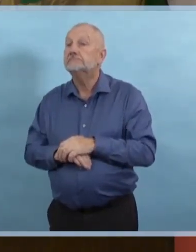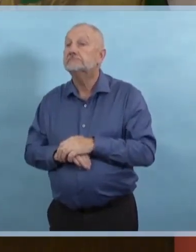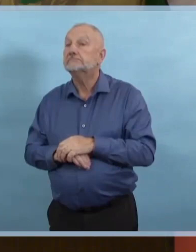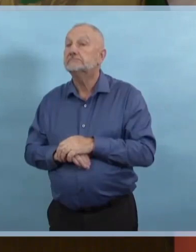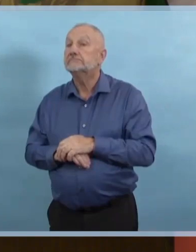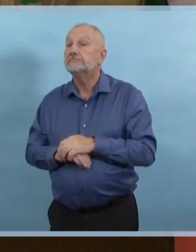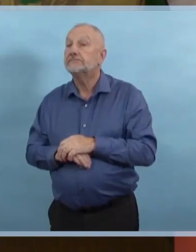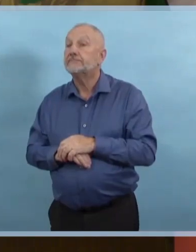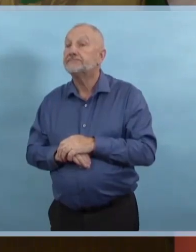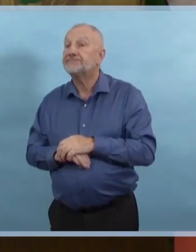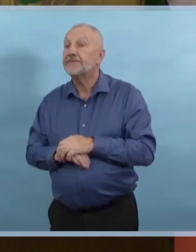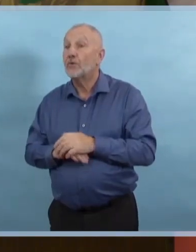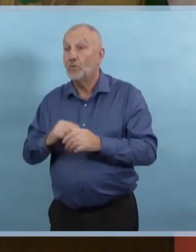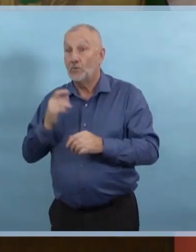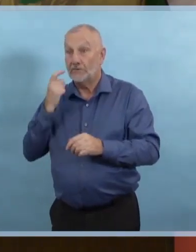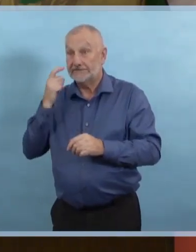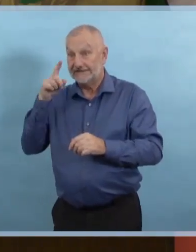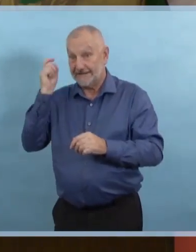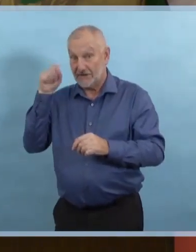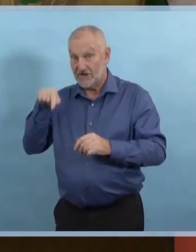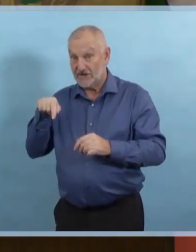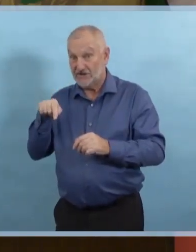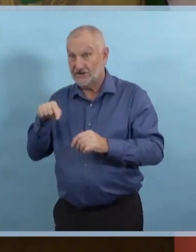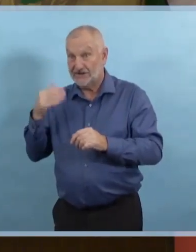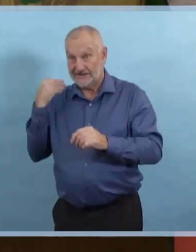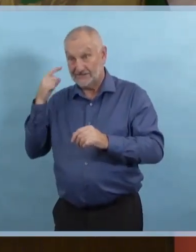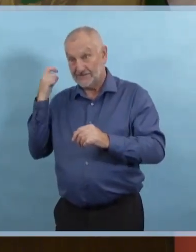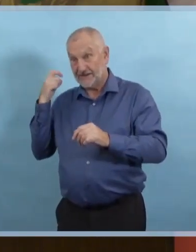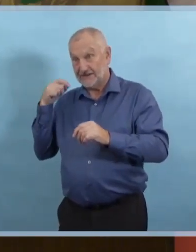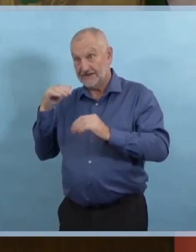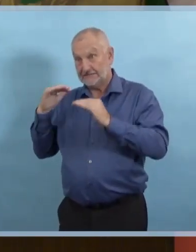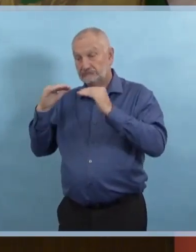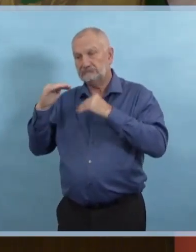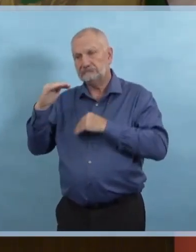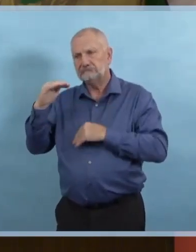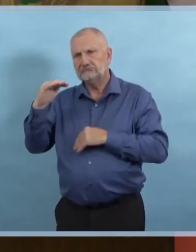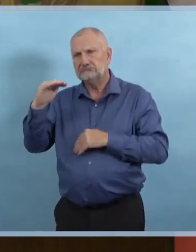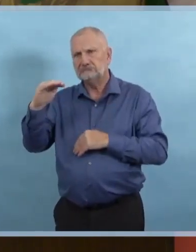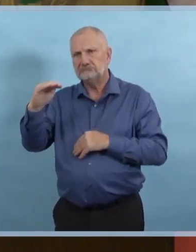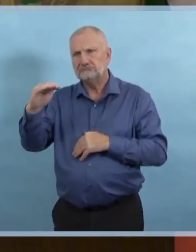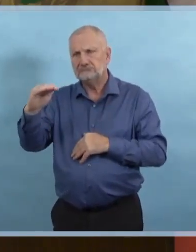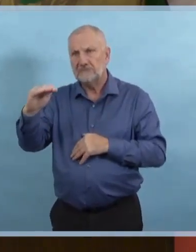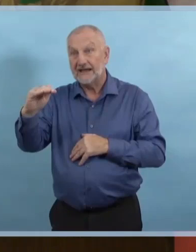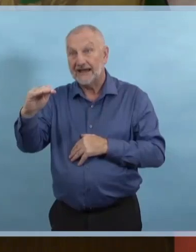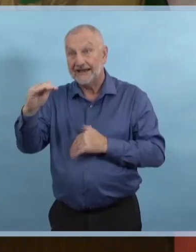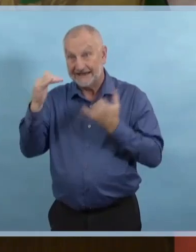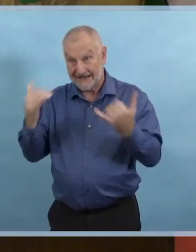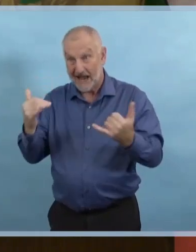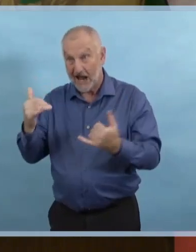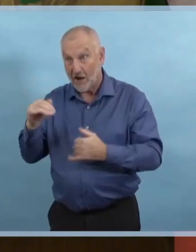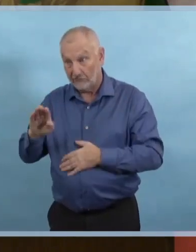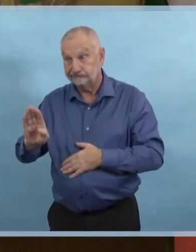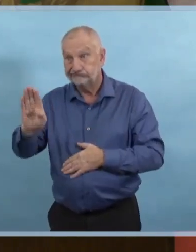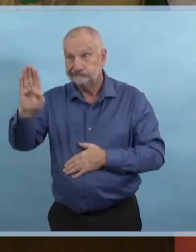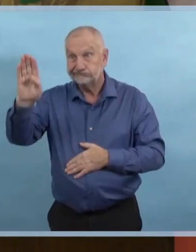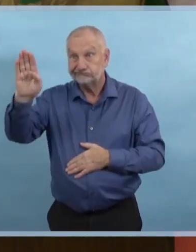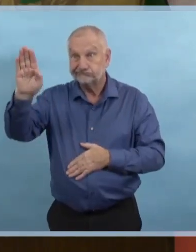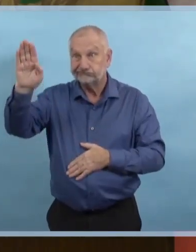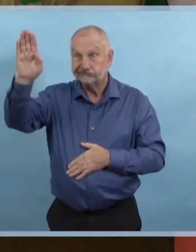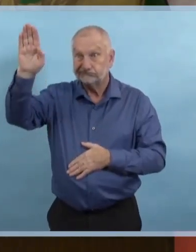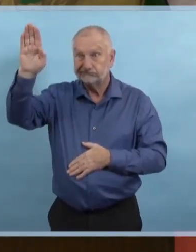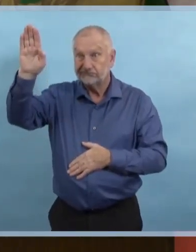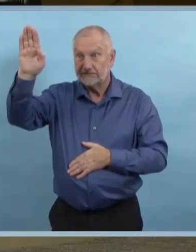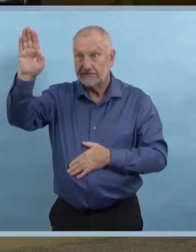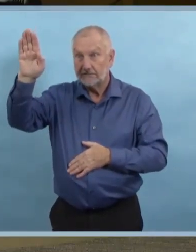nous voyons maintenant que les cas signalent un nombre plus élevé de contacts en général. Merci et ceci